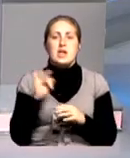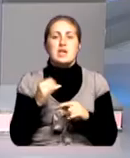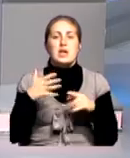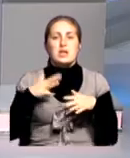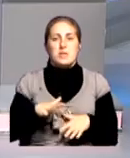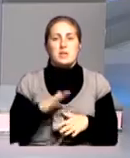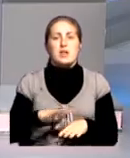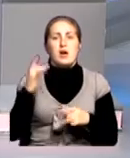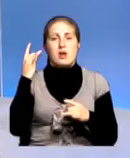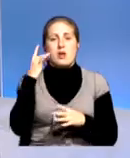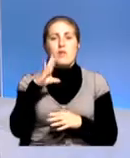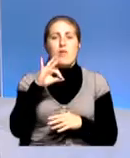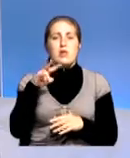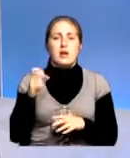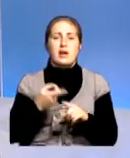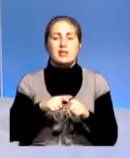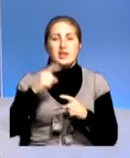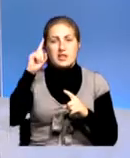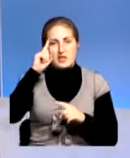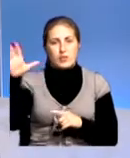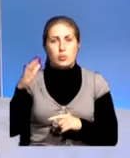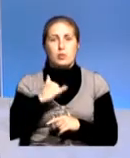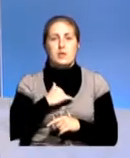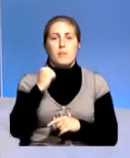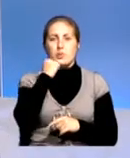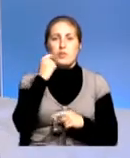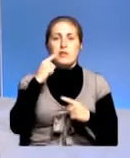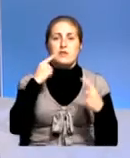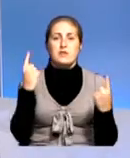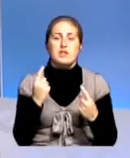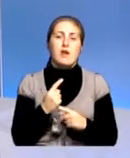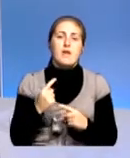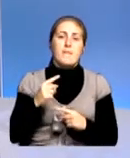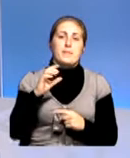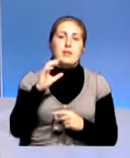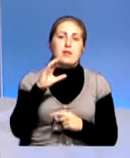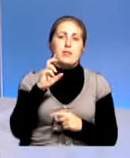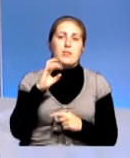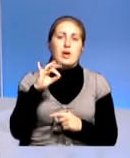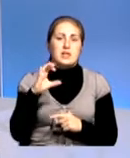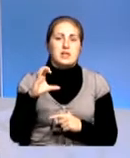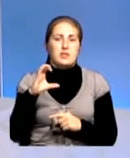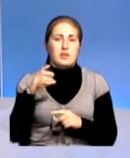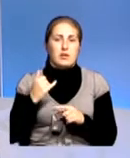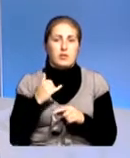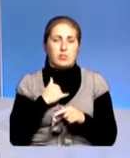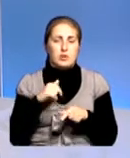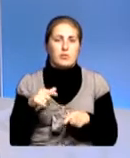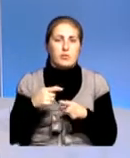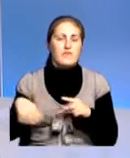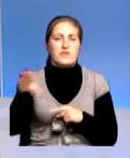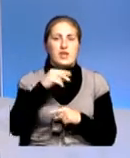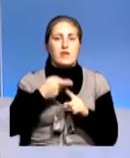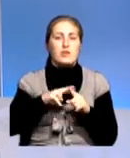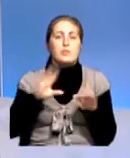крымских радиоволнах, это известные у нас московская звезда Армен Гаспарян и Борис Левин на полуострове. Крымская звезда. — они,